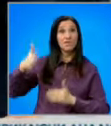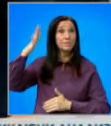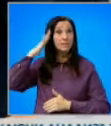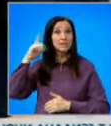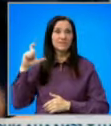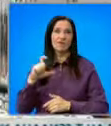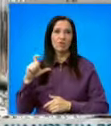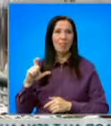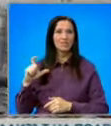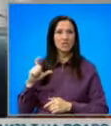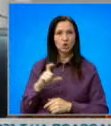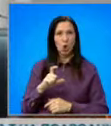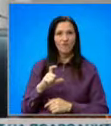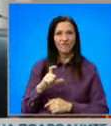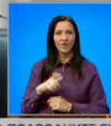Светлан Стоев.